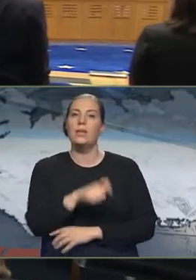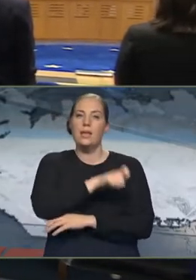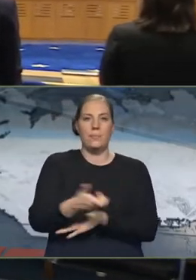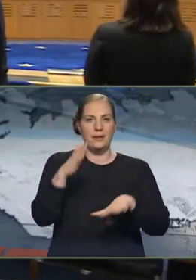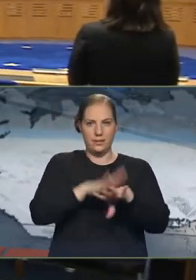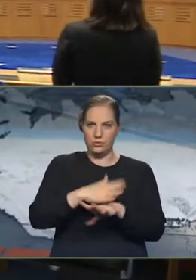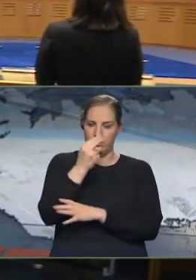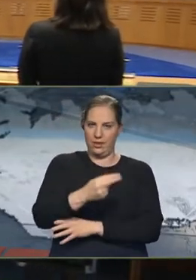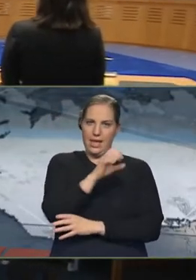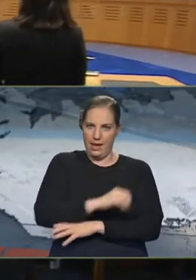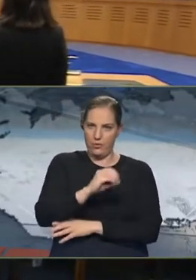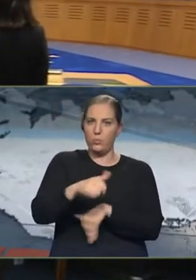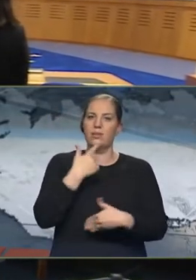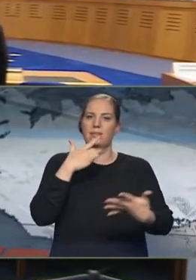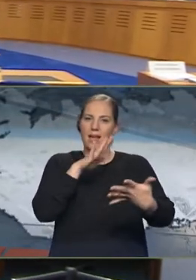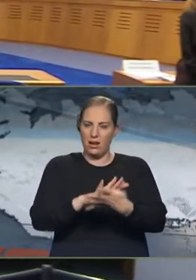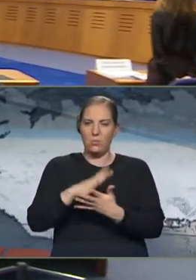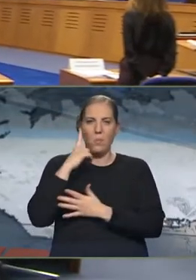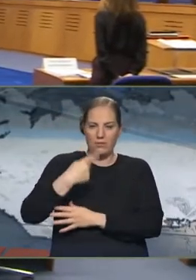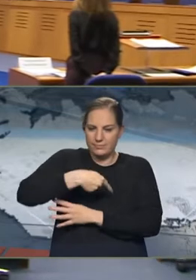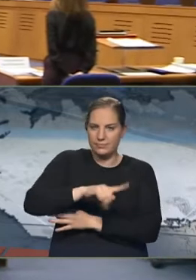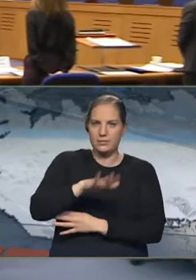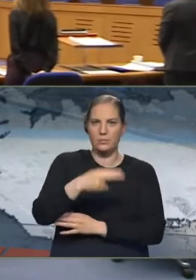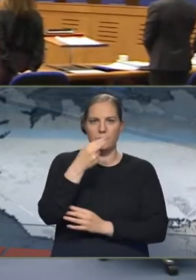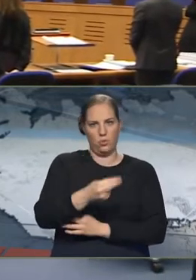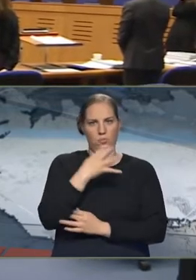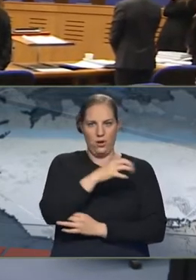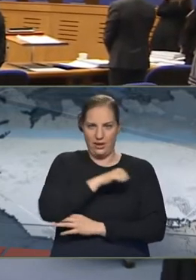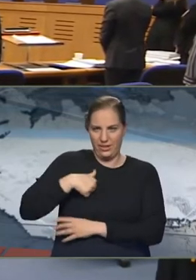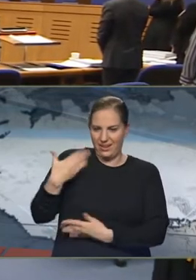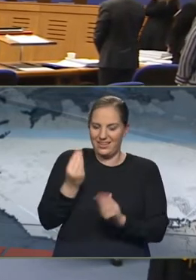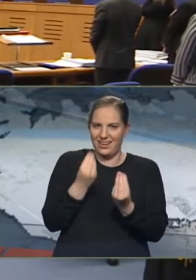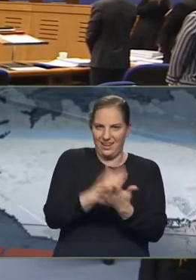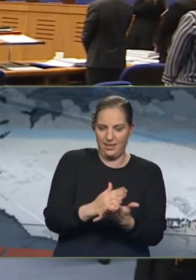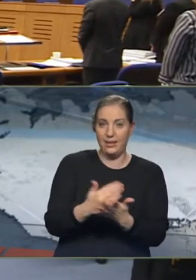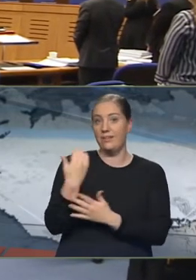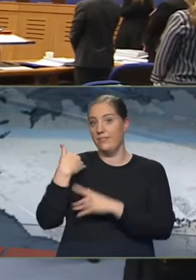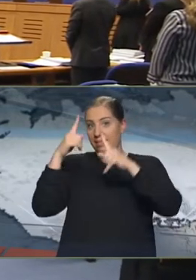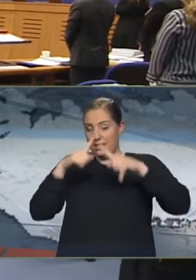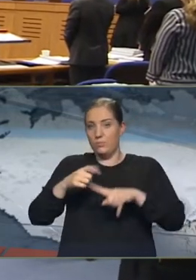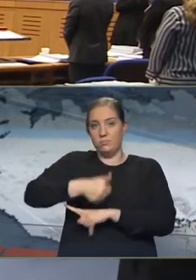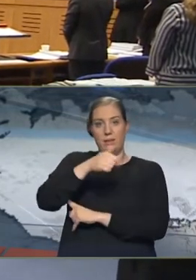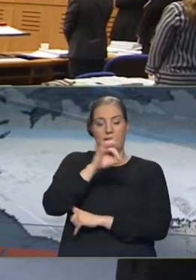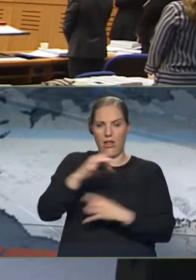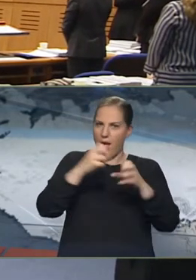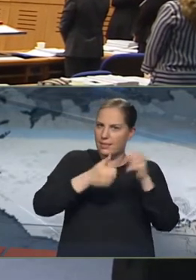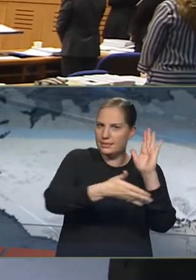dómstólsevrópu hafa fjallað um lögmætti skipunar þáverandi dómsmálar á þeirra. Í byrjun desember staðfesti yfir deildin einróma fyrir niðustöðu